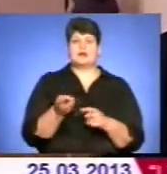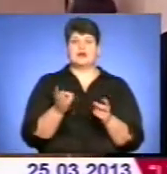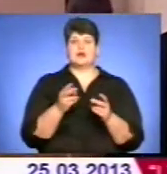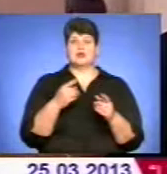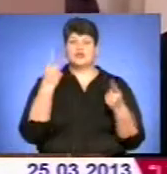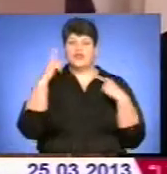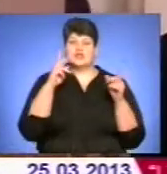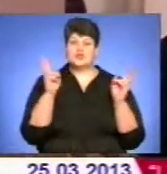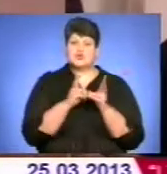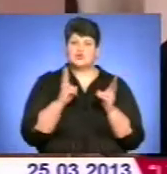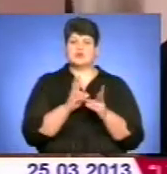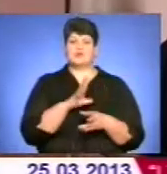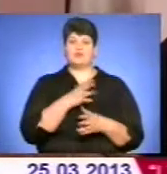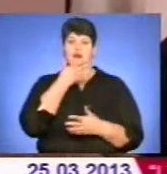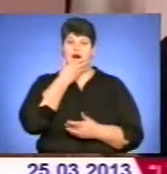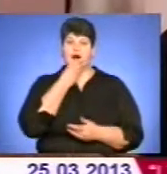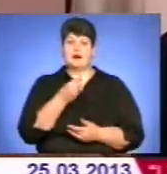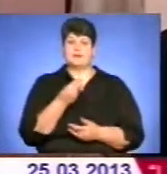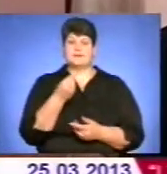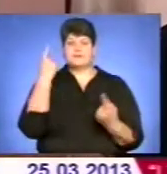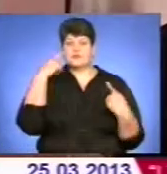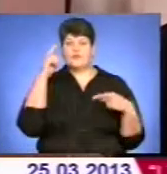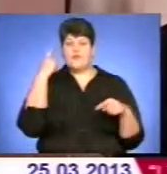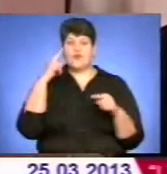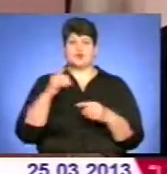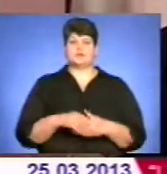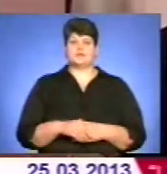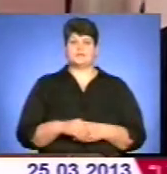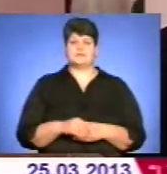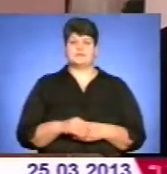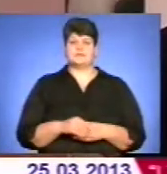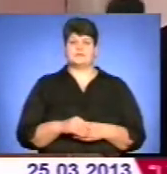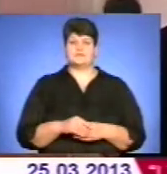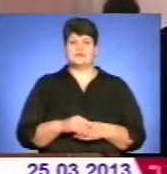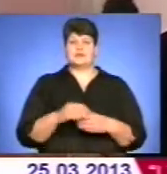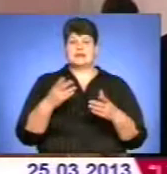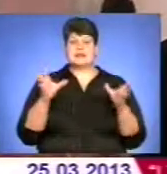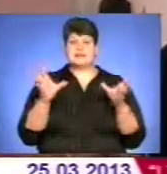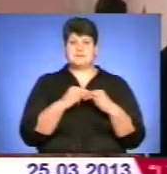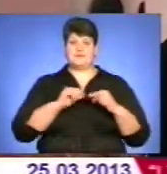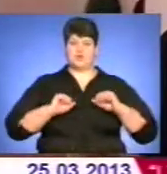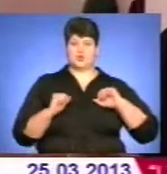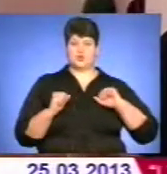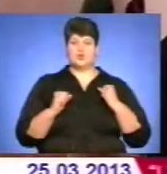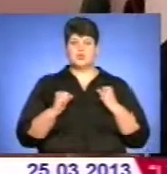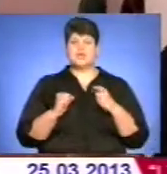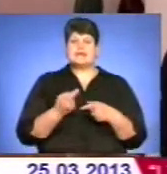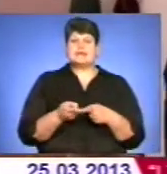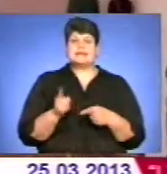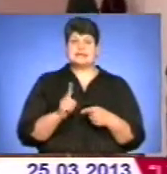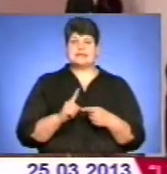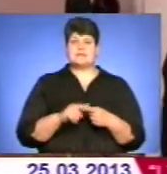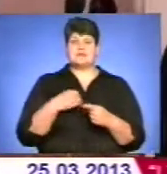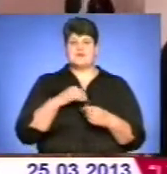дуже гарне таке, ну я би таке, творча співдружність. Він навіть мені